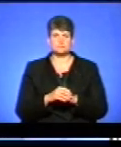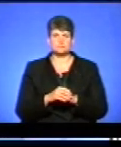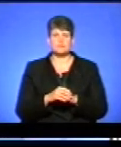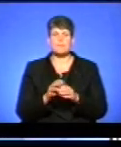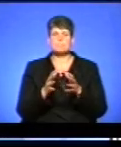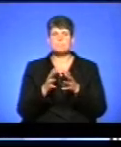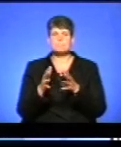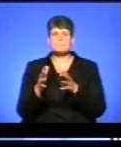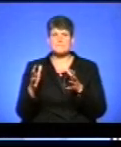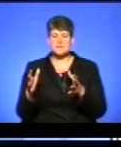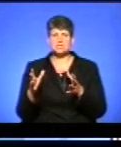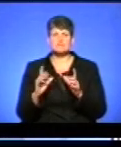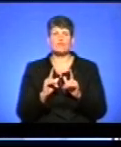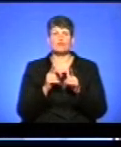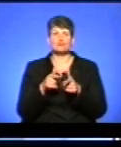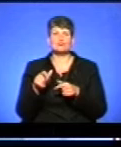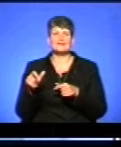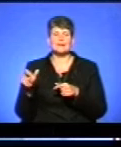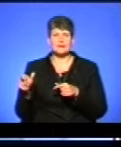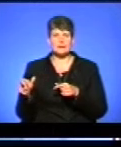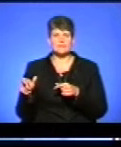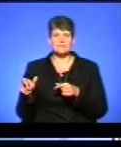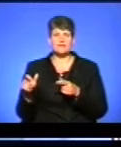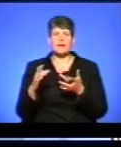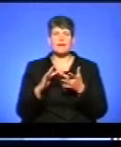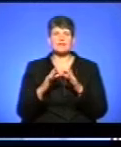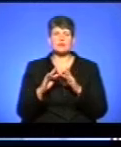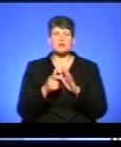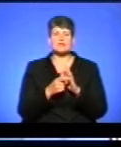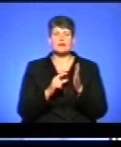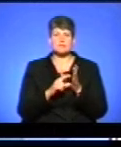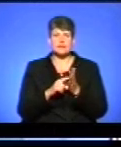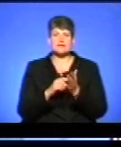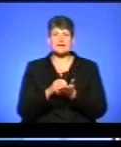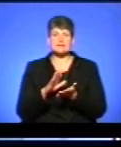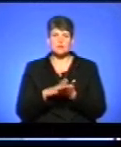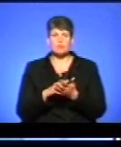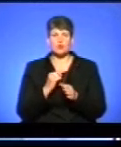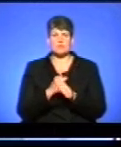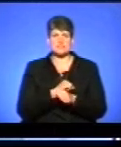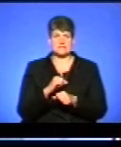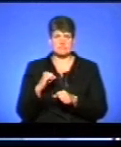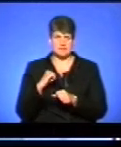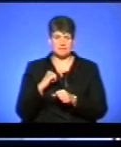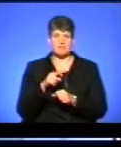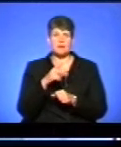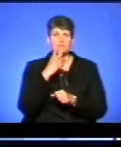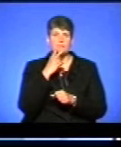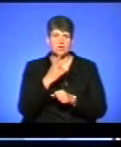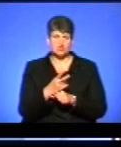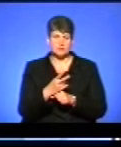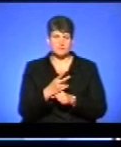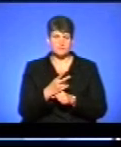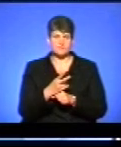більшість власних вступників електронні кабінети реєструють, роблять, готують самі. Ми бачили і